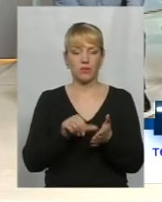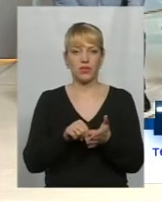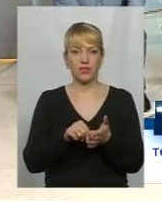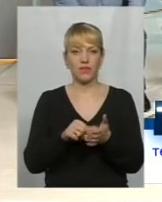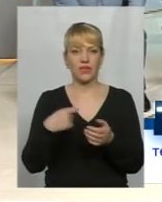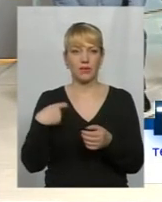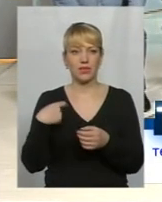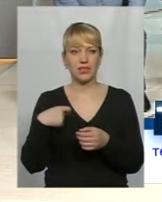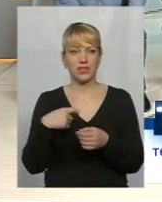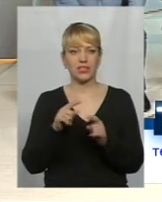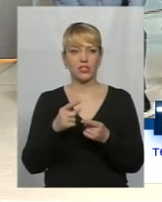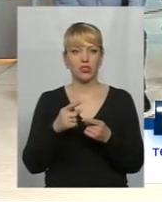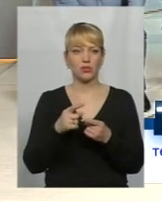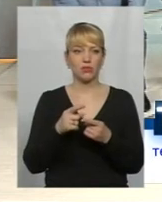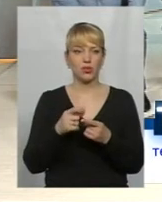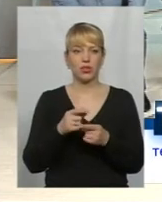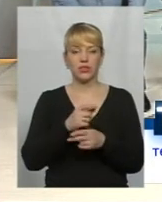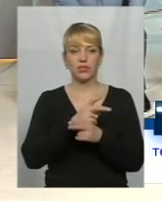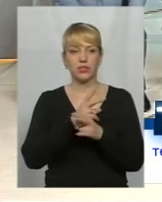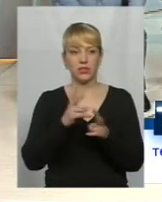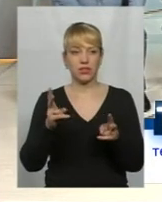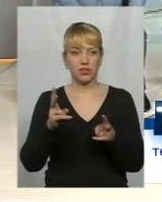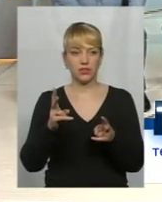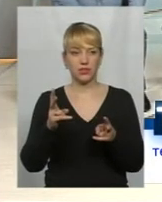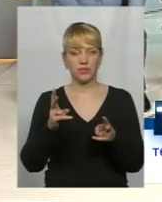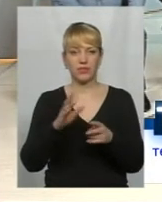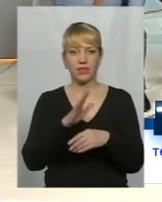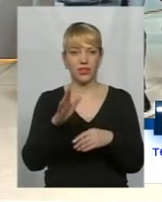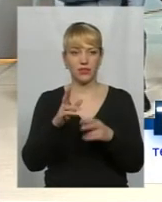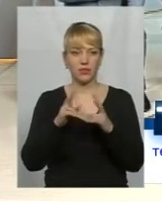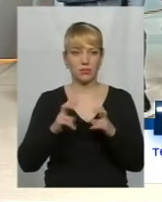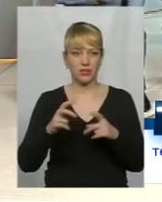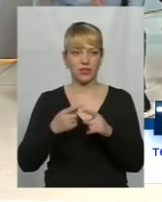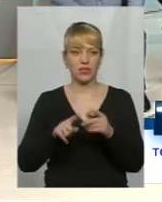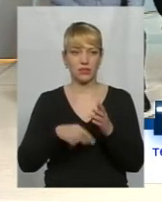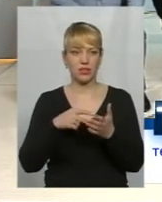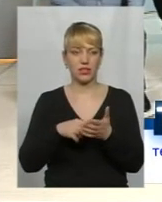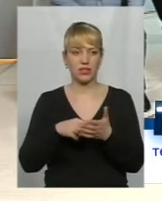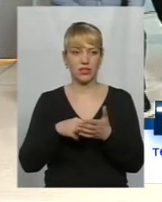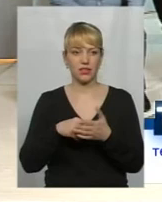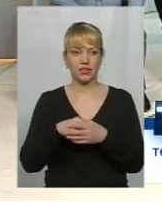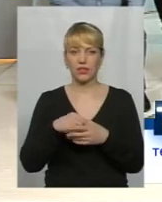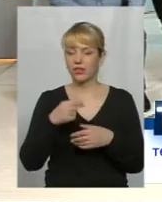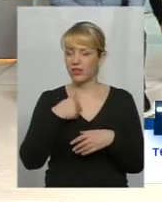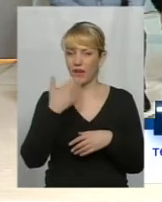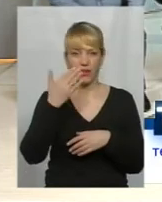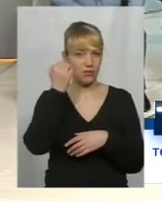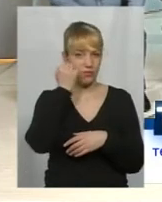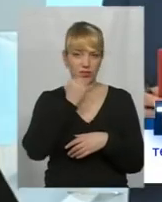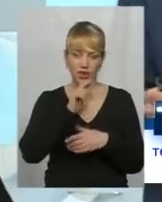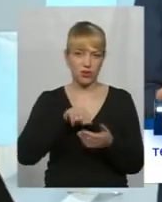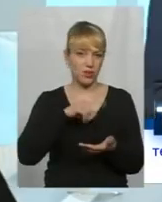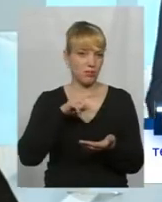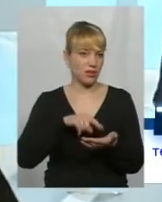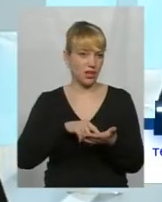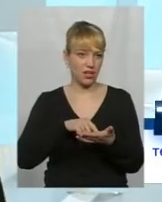президента, чому ніхто не говориться з цим питанням. Я вам дякую за запитання.